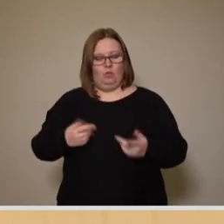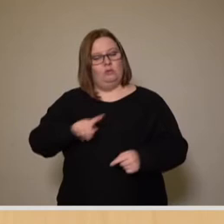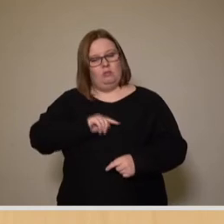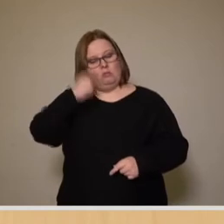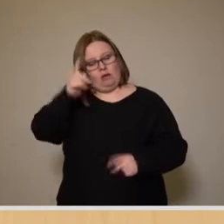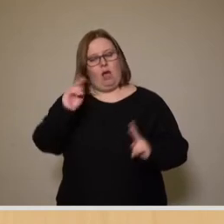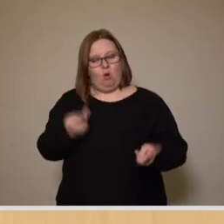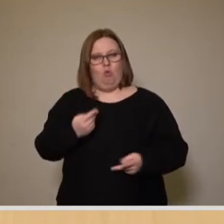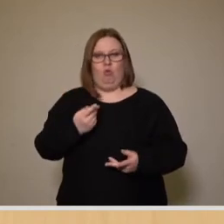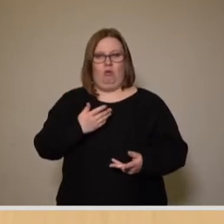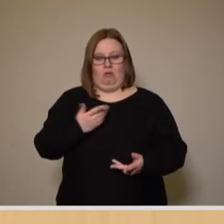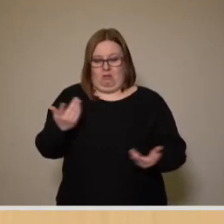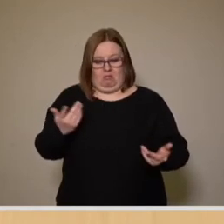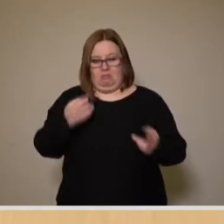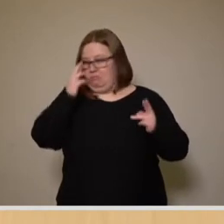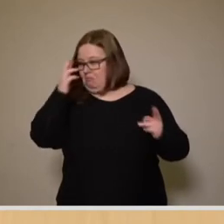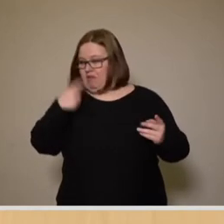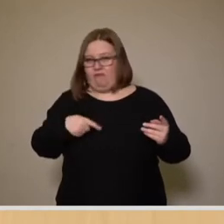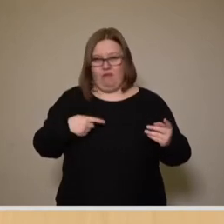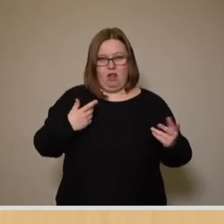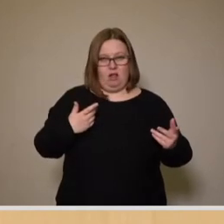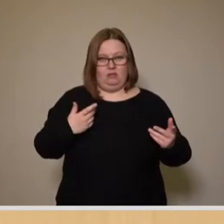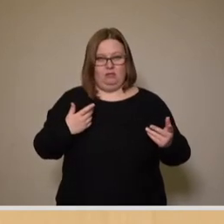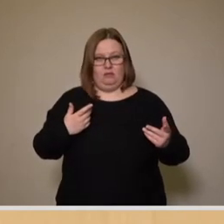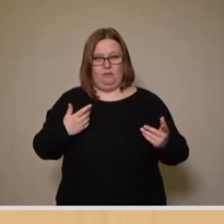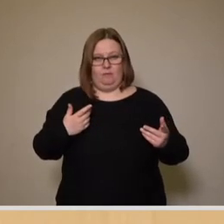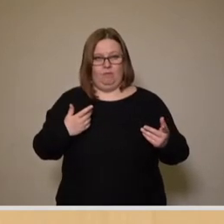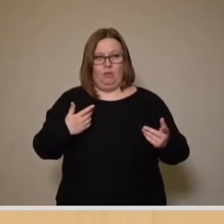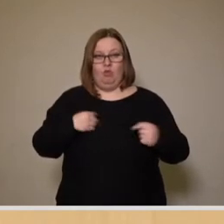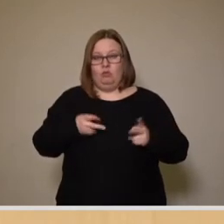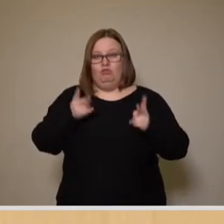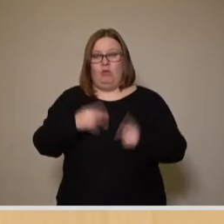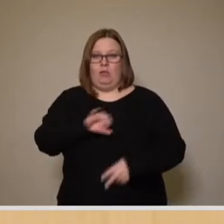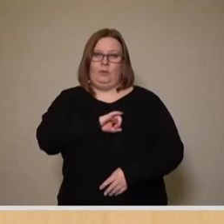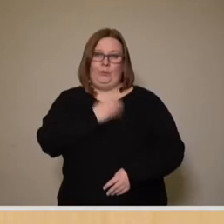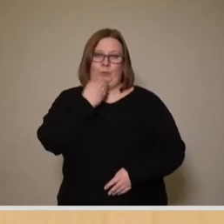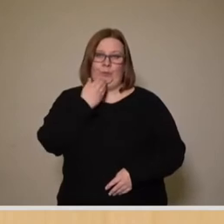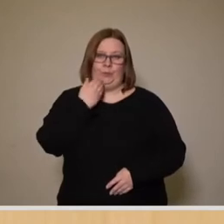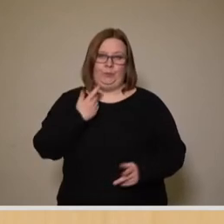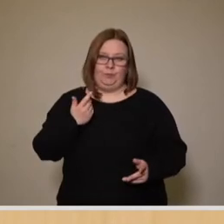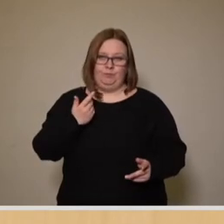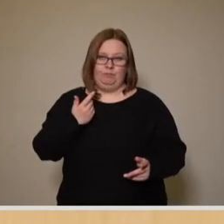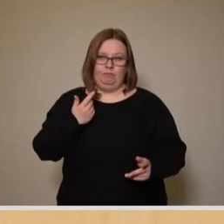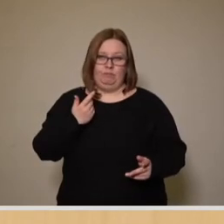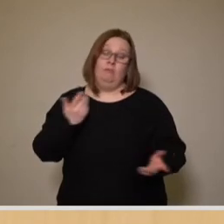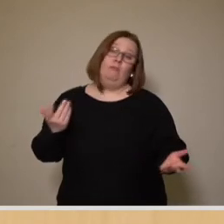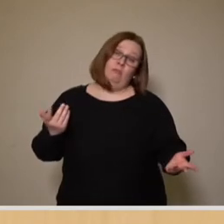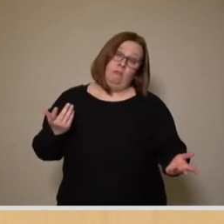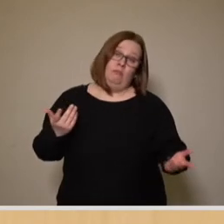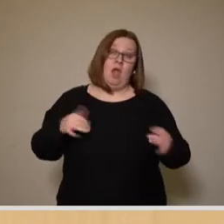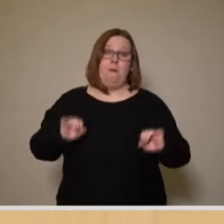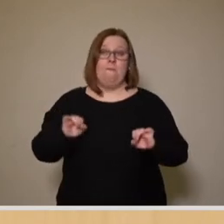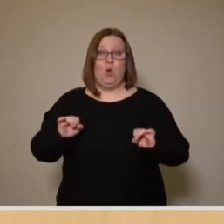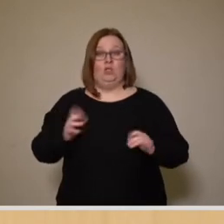Meinung nach nicht genug gewürdigt. Leider ist nicht mehr alles im städtischen Besitz, aber es zeigt das